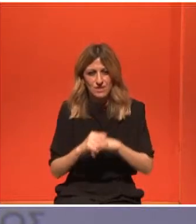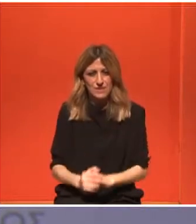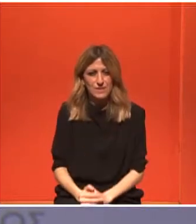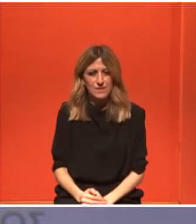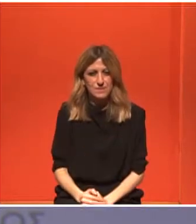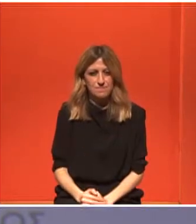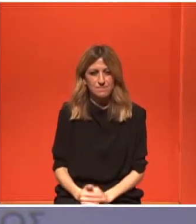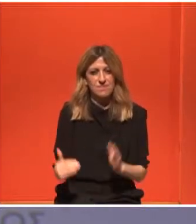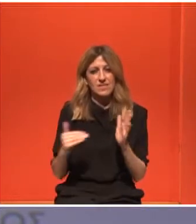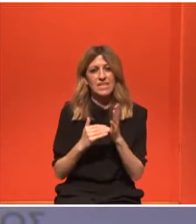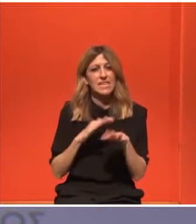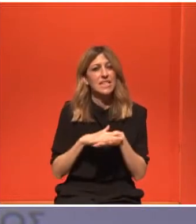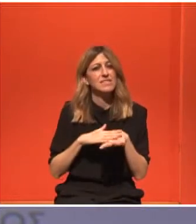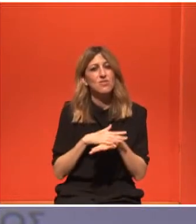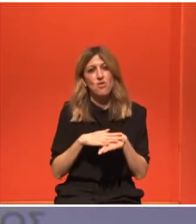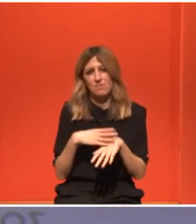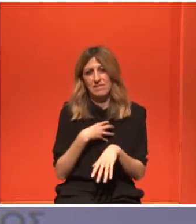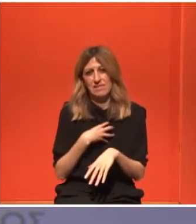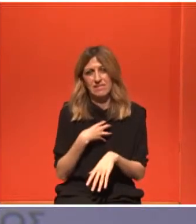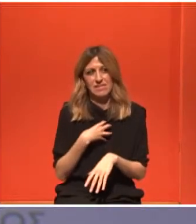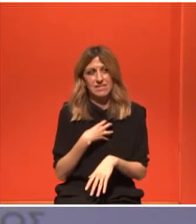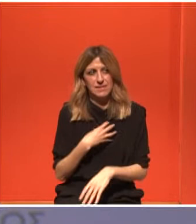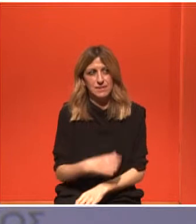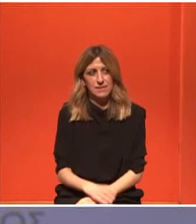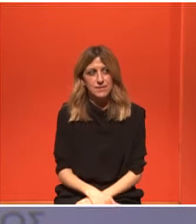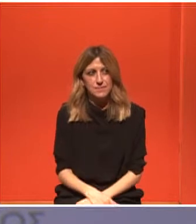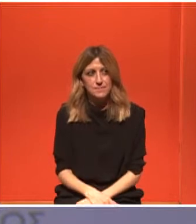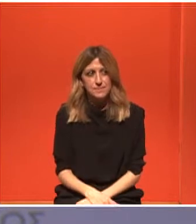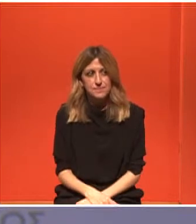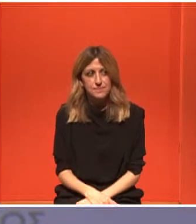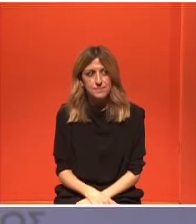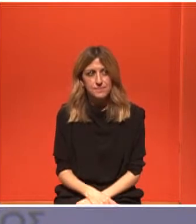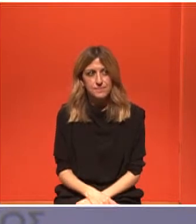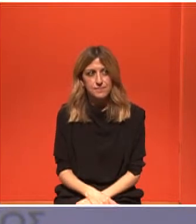Συγγνώμη, έχω πολύ άνθρωπο. Έλα, ρίξτε. Λοιπόν.